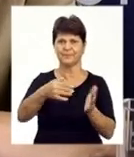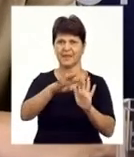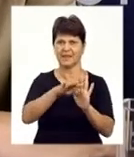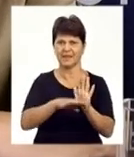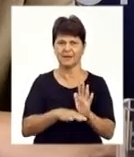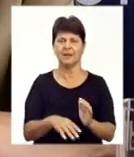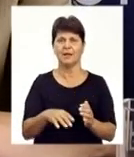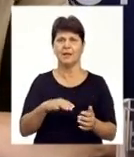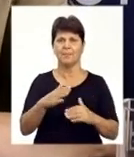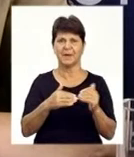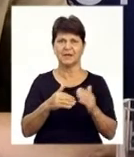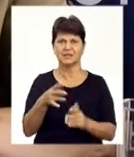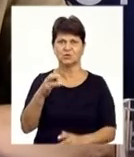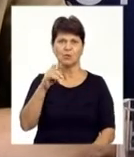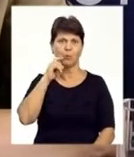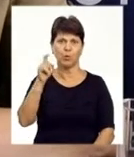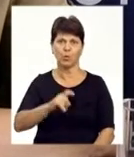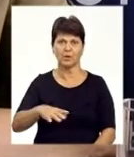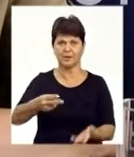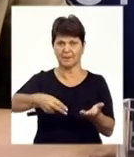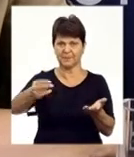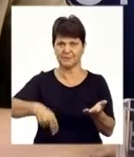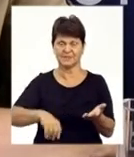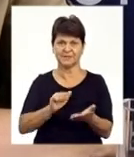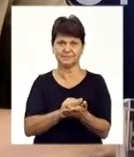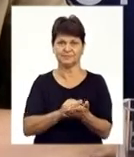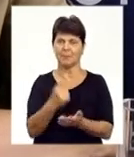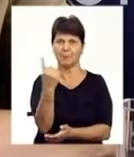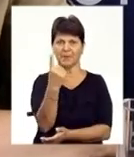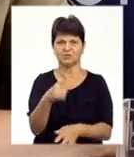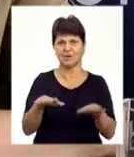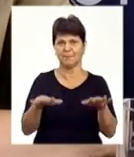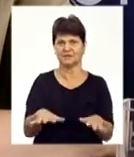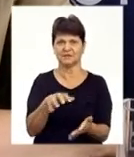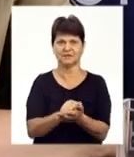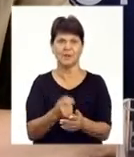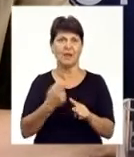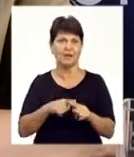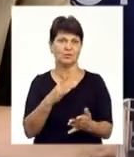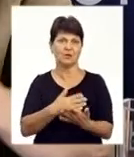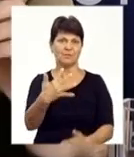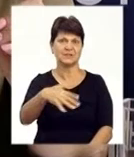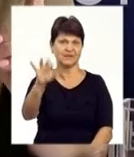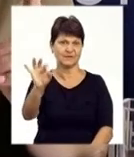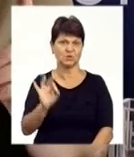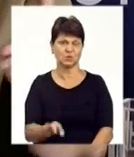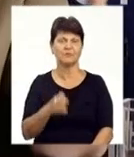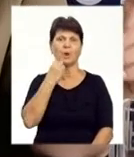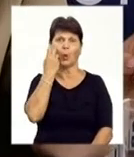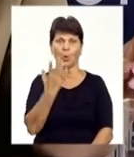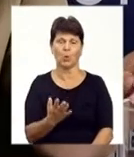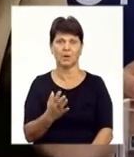І ми практично по Україні по заключеним деклараціям займаємо перше місце, і це є 50%. Коли